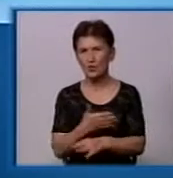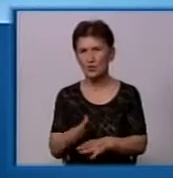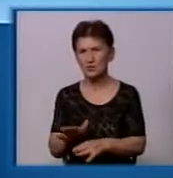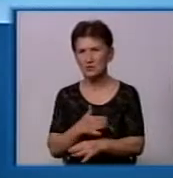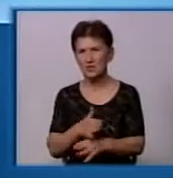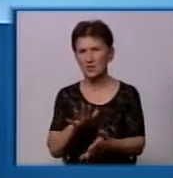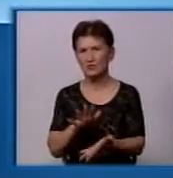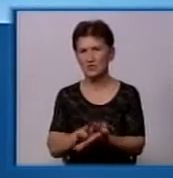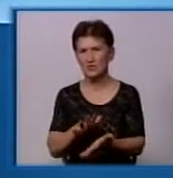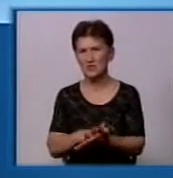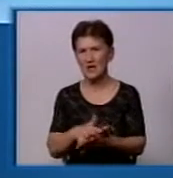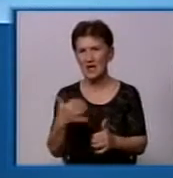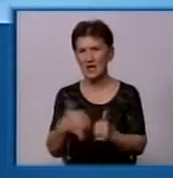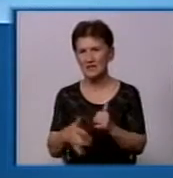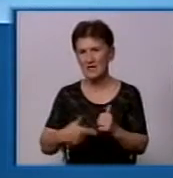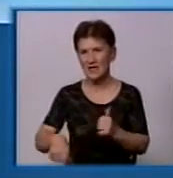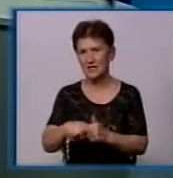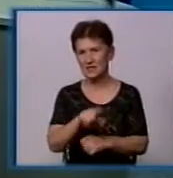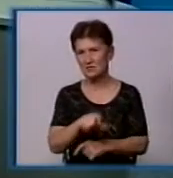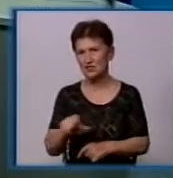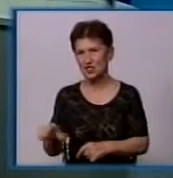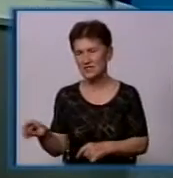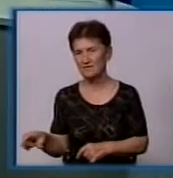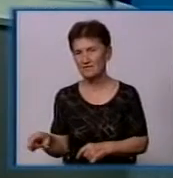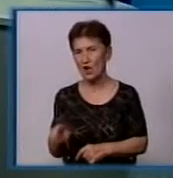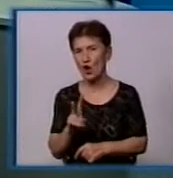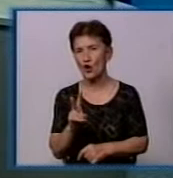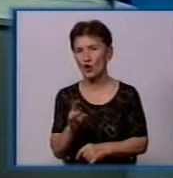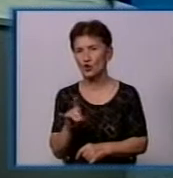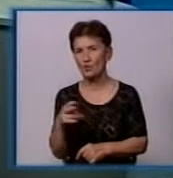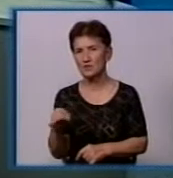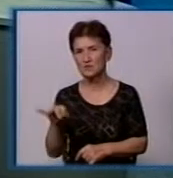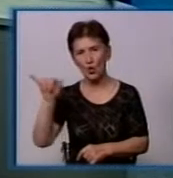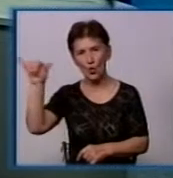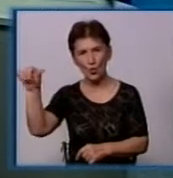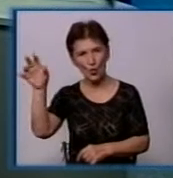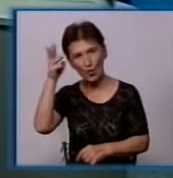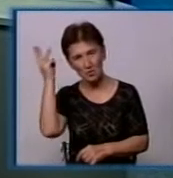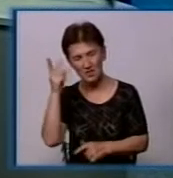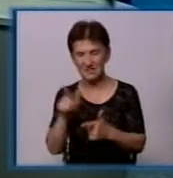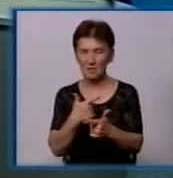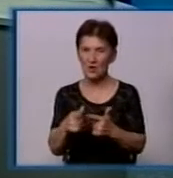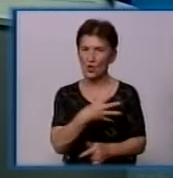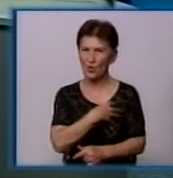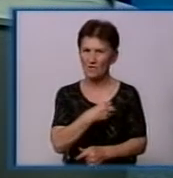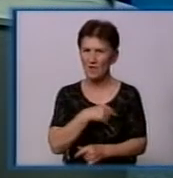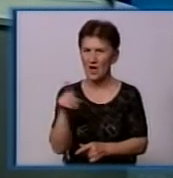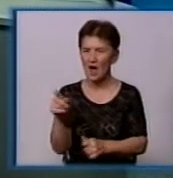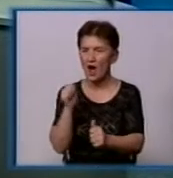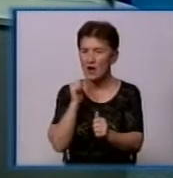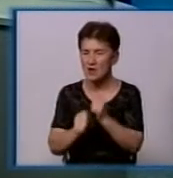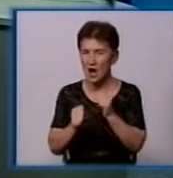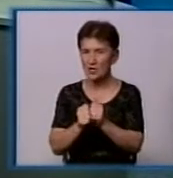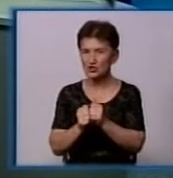серед мешканців Кропивницького? Ну, наприклад, у Хмельницькому чи у Львові там просто на кожному під'їзді